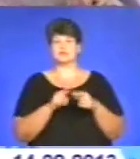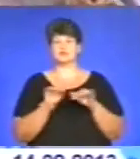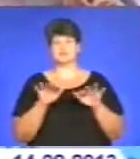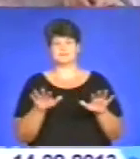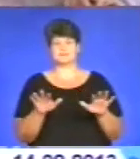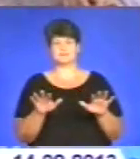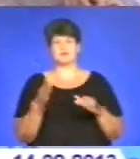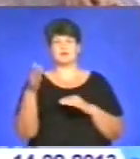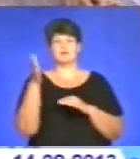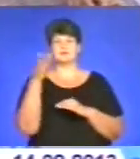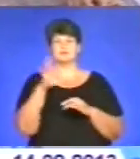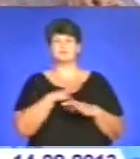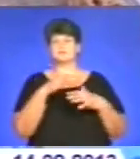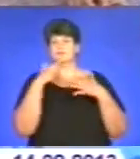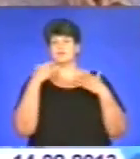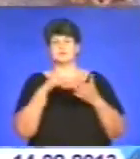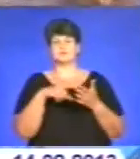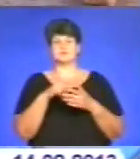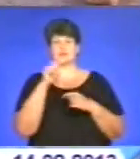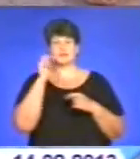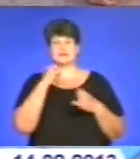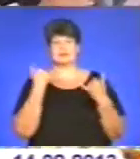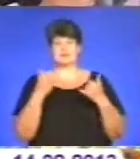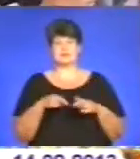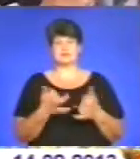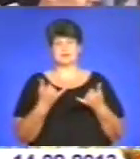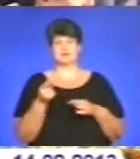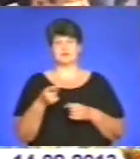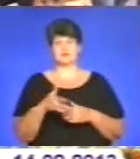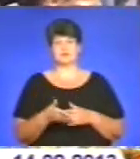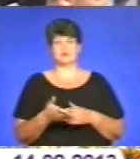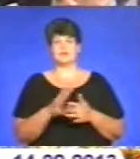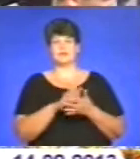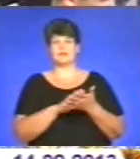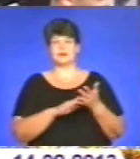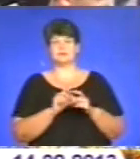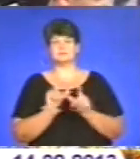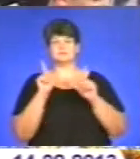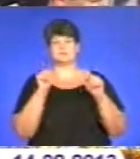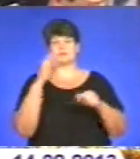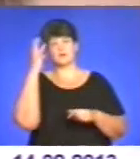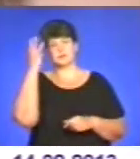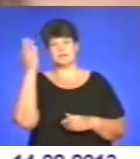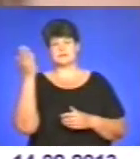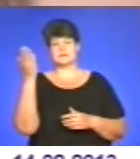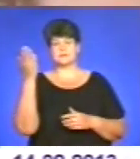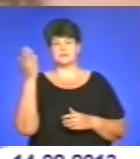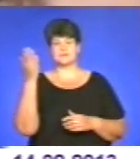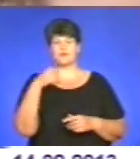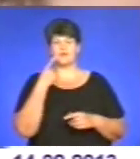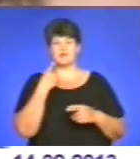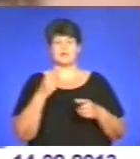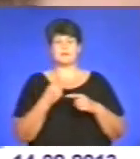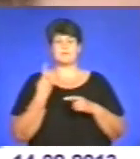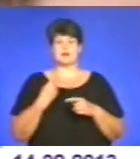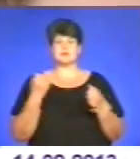Стяг побував уже в багатьох містах України. Тепер він у Тернополі. Далі помандрує до Хмельницького, каже майстер спорту